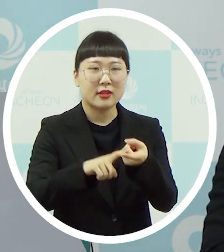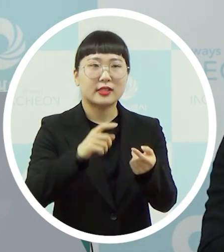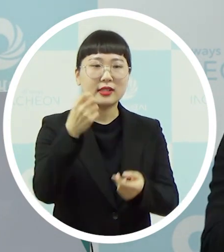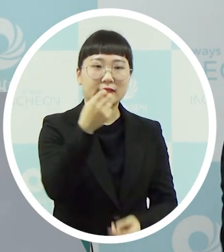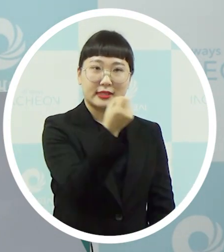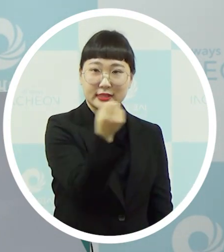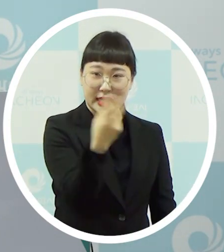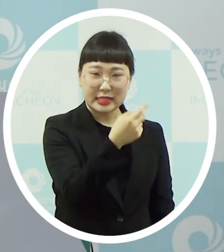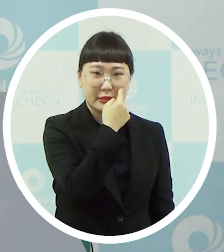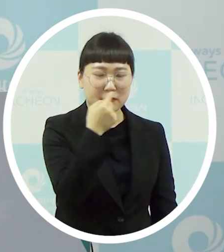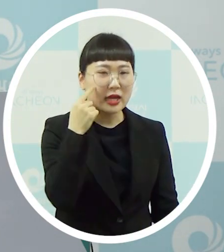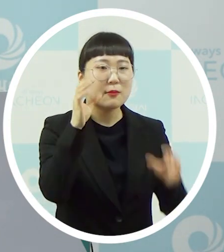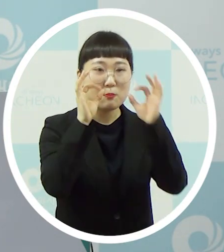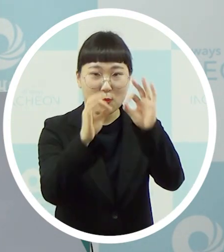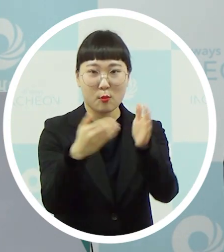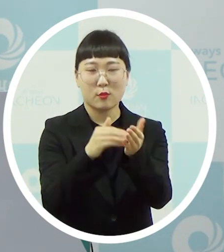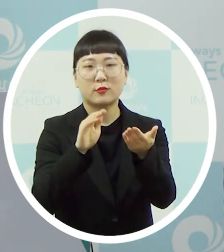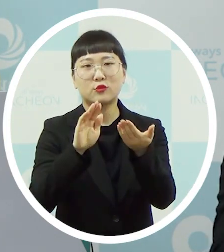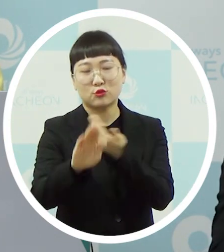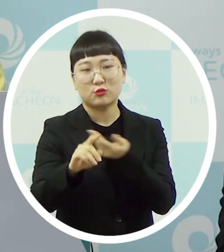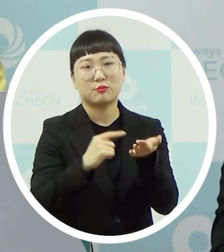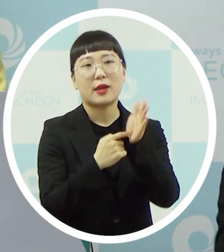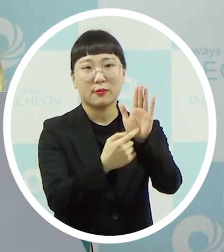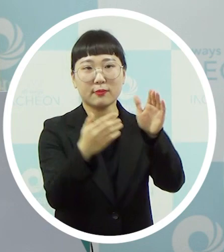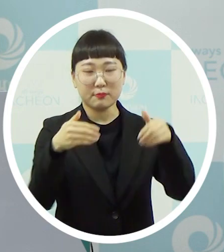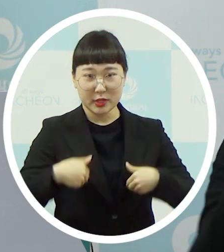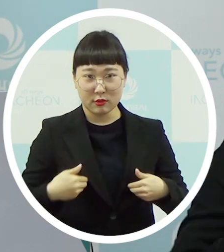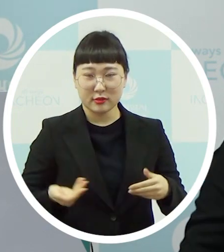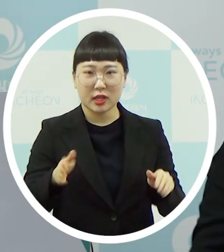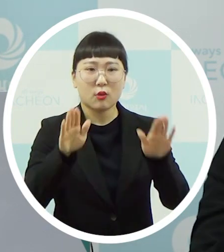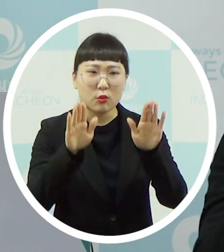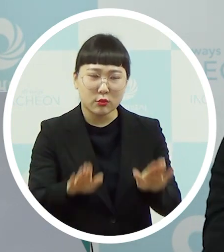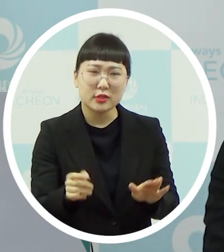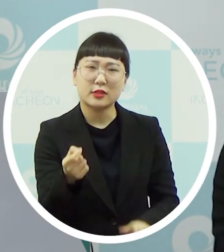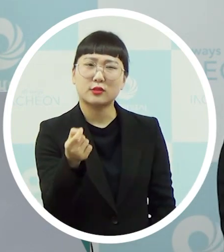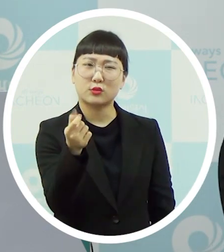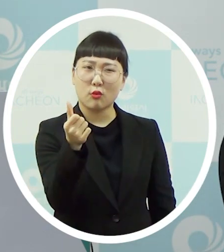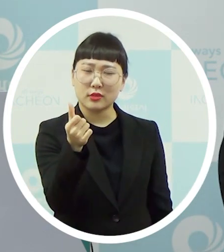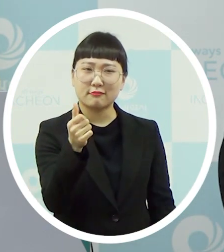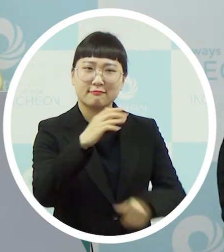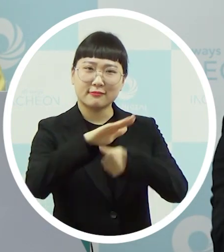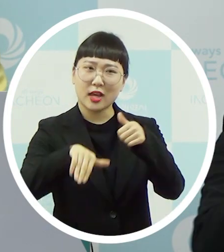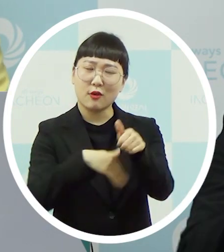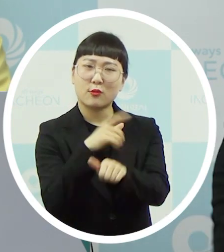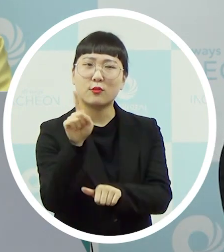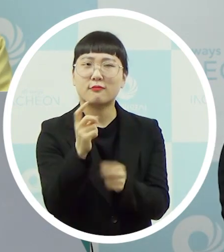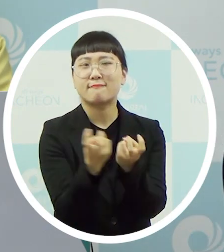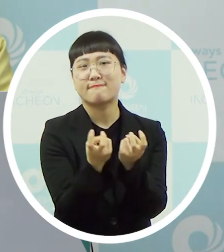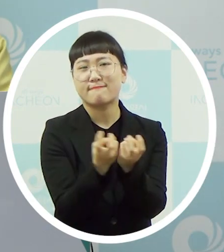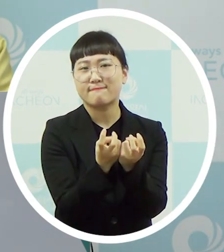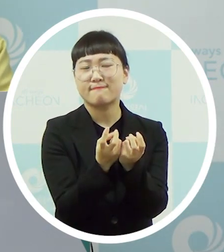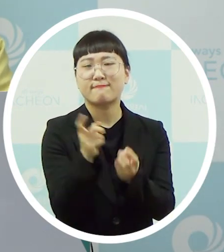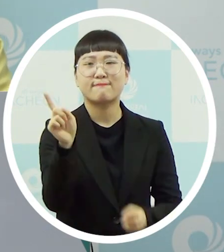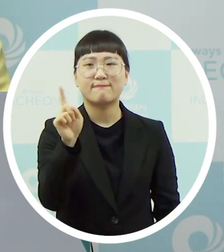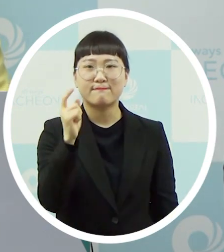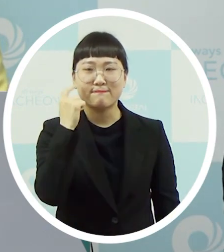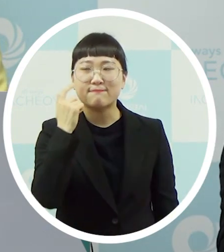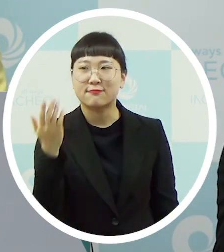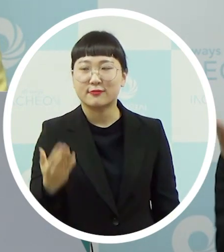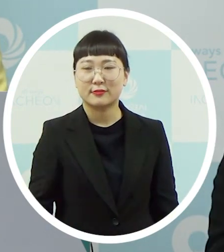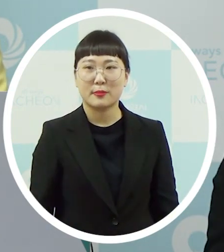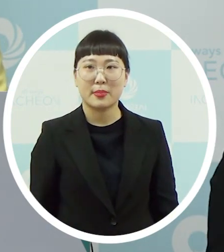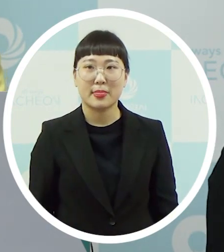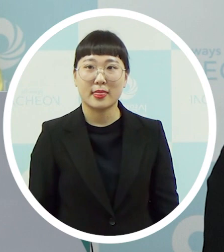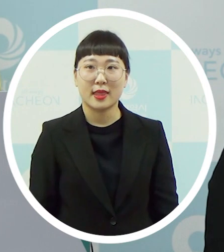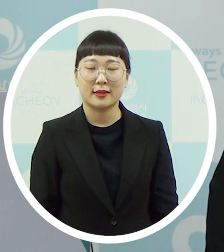발표를 하셨는데 오늘 같은 경우에는 이제 그 상황이 좀 틀어져서 그거를 저희가 어떻게 봐야 될지 네 제가